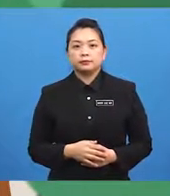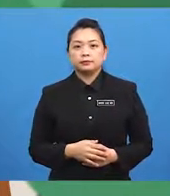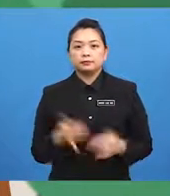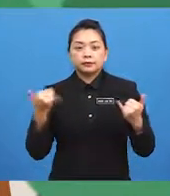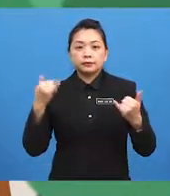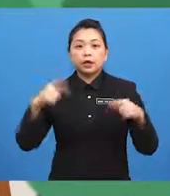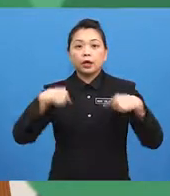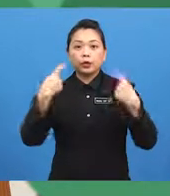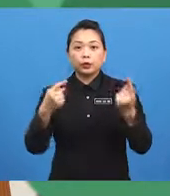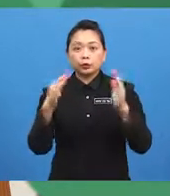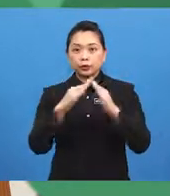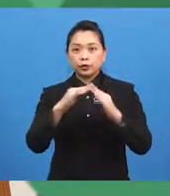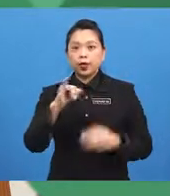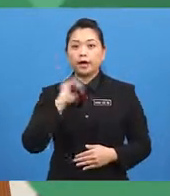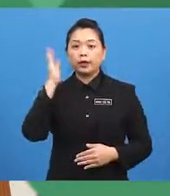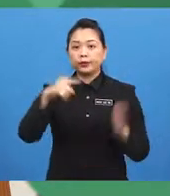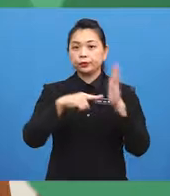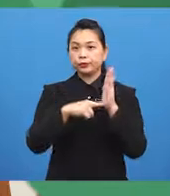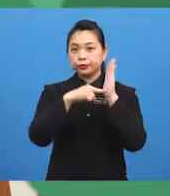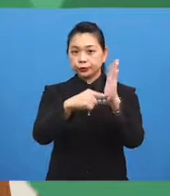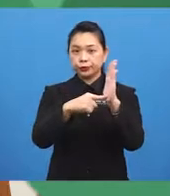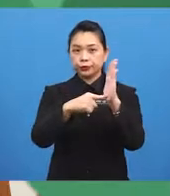house. I will show you around.